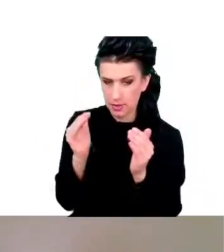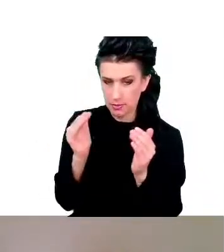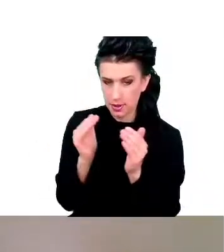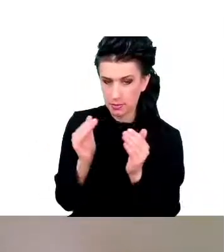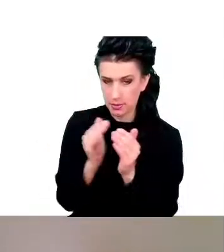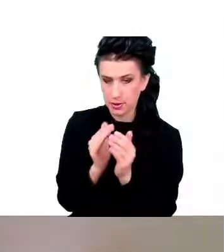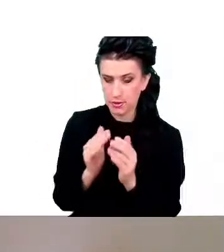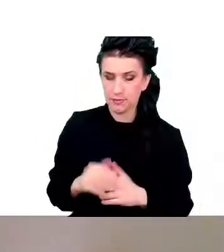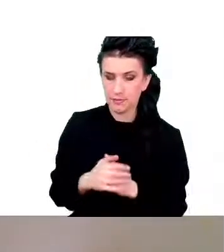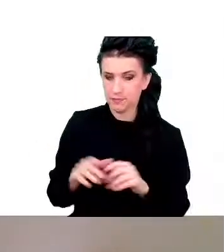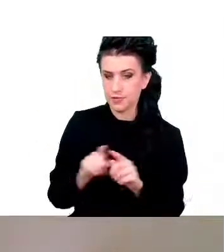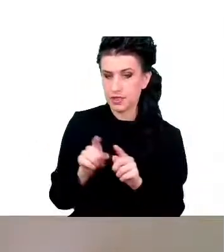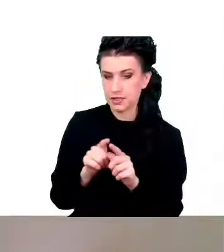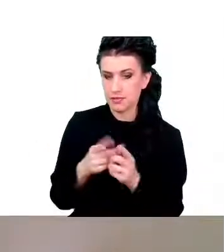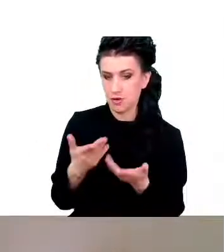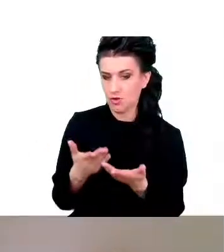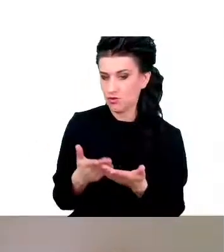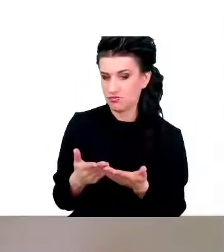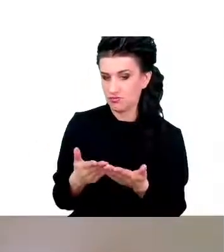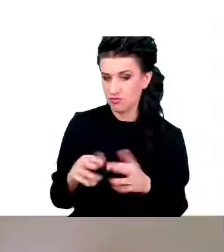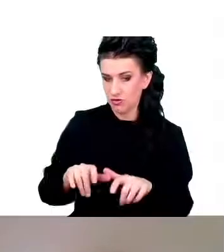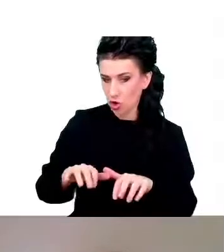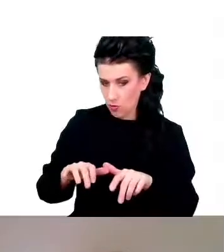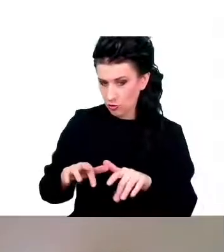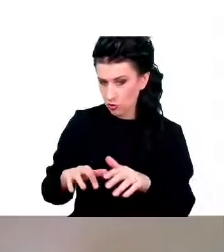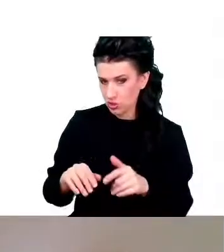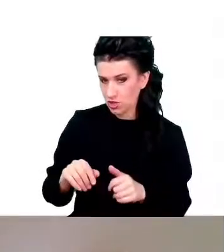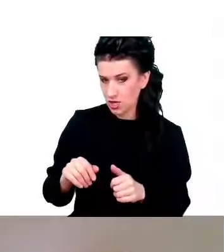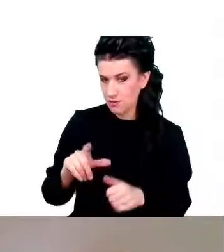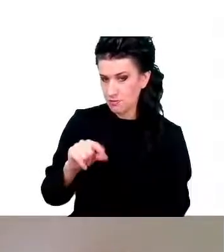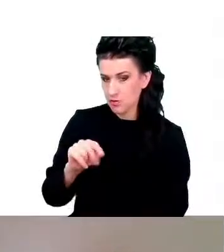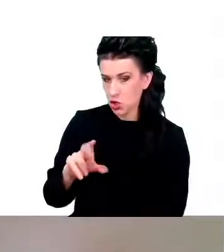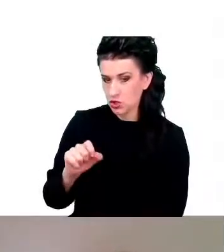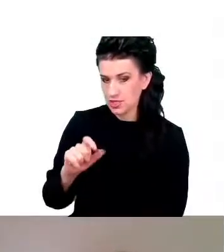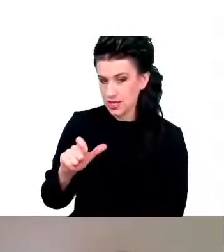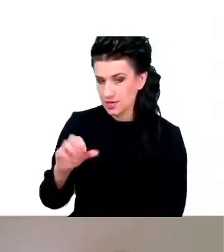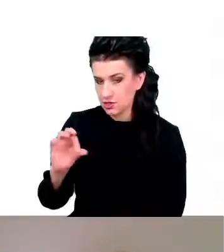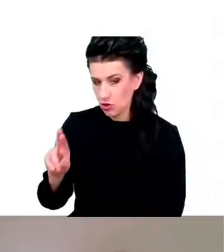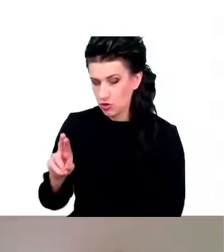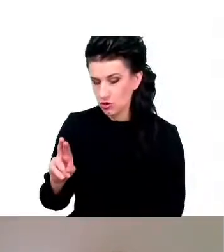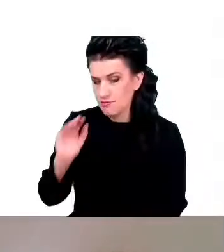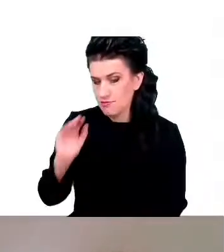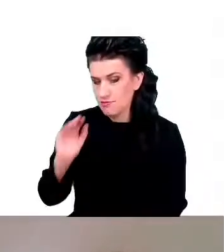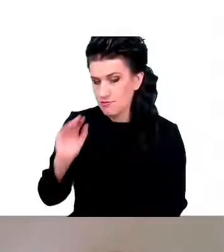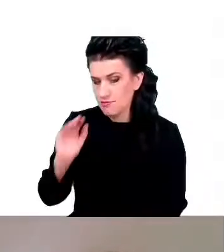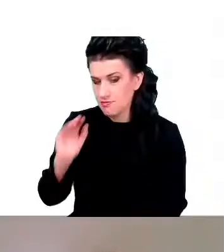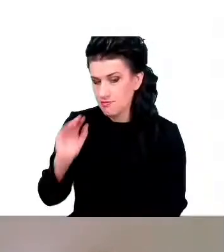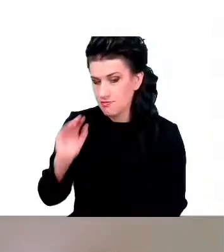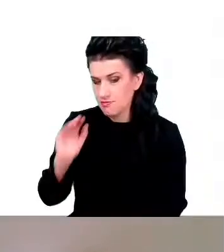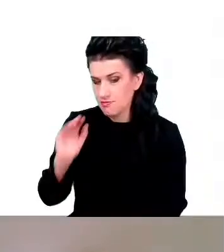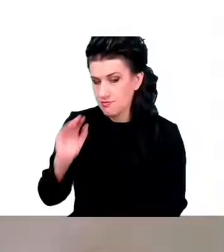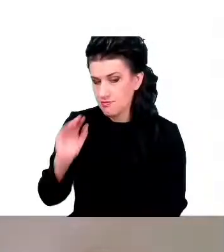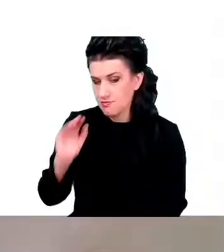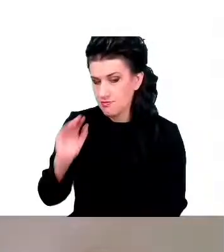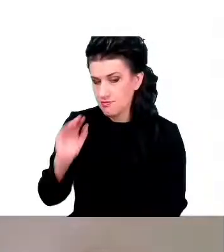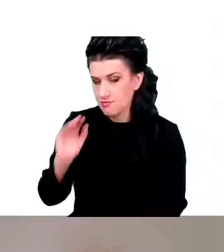procesor nagle zrobił się mniejszy. Także jest to taki